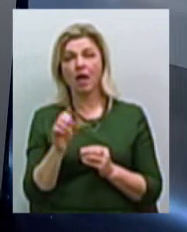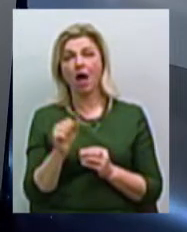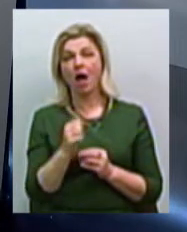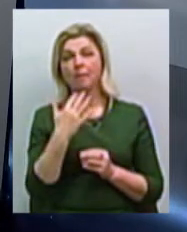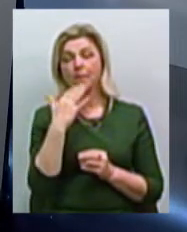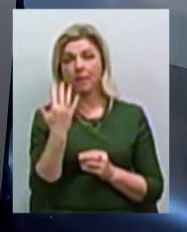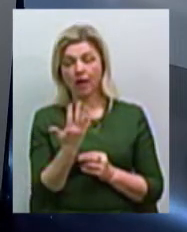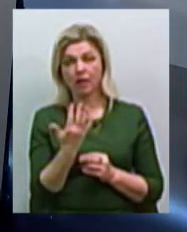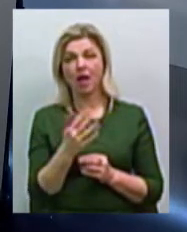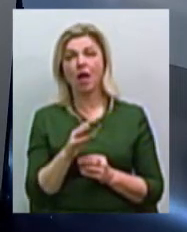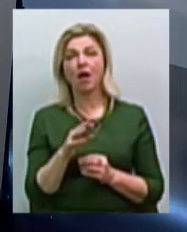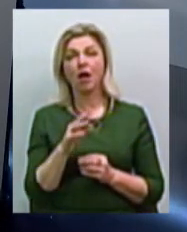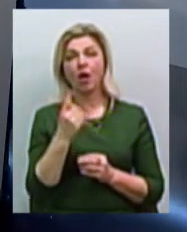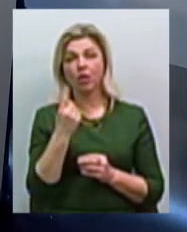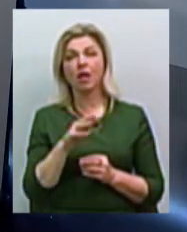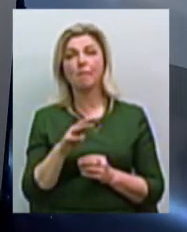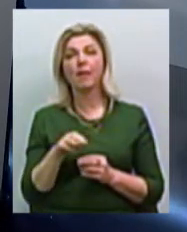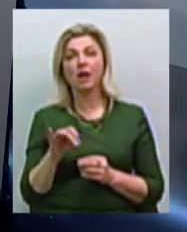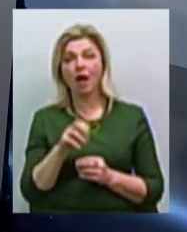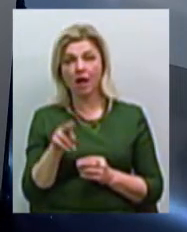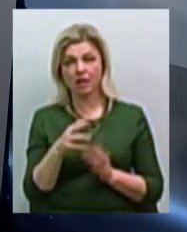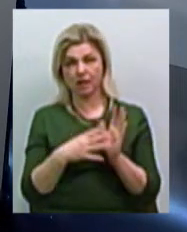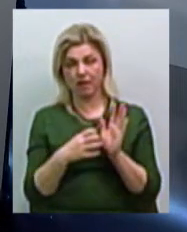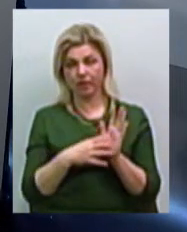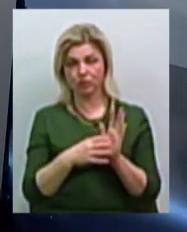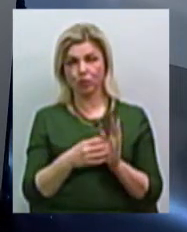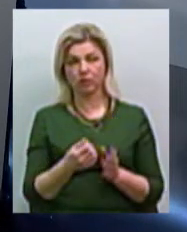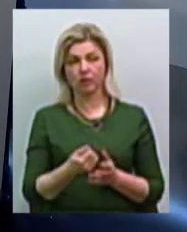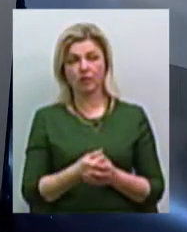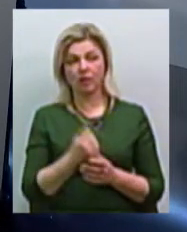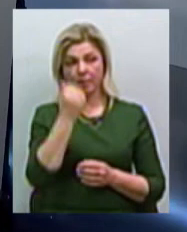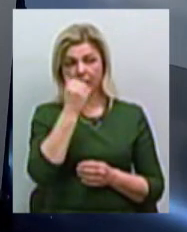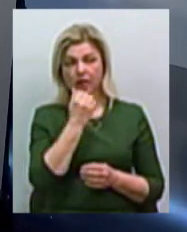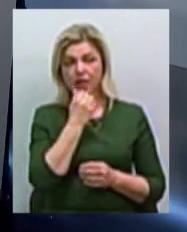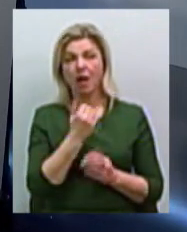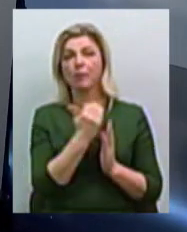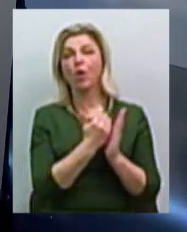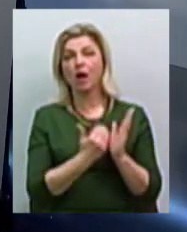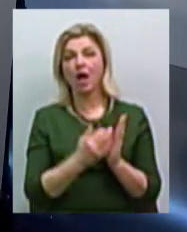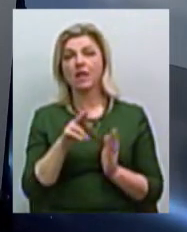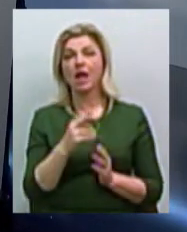1,9 млрд. Благодаря програми Єценюка,